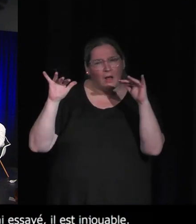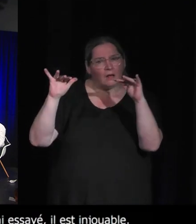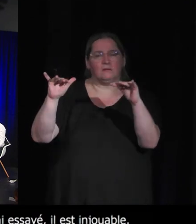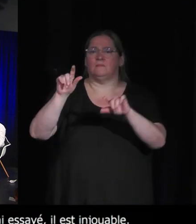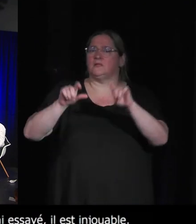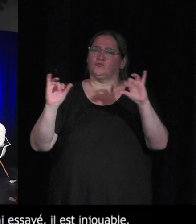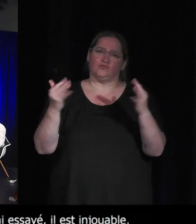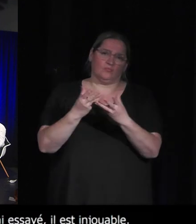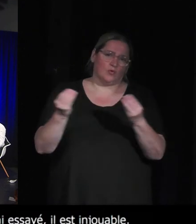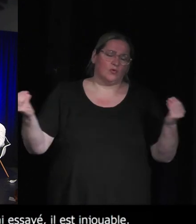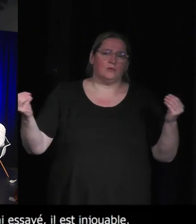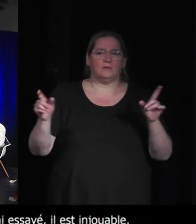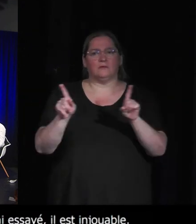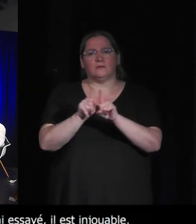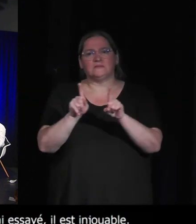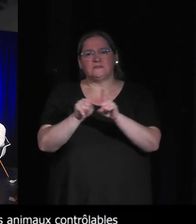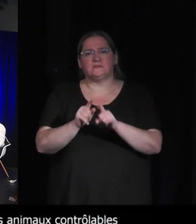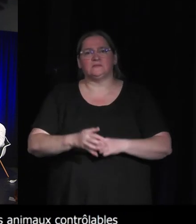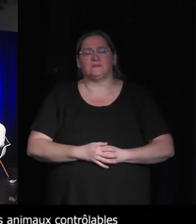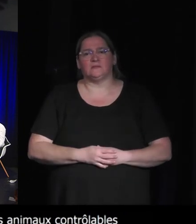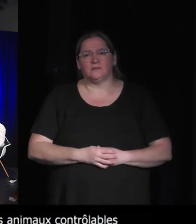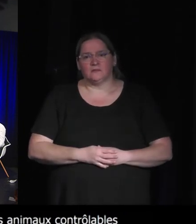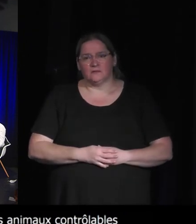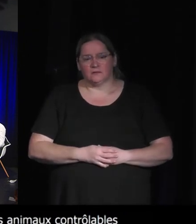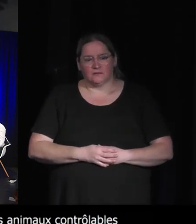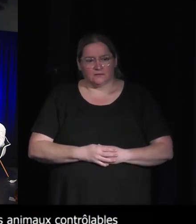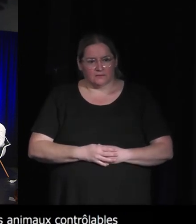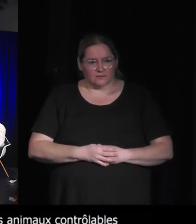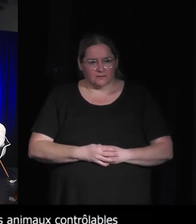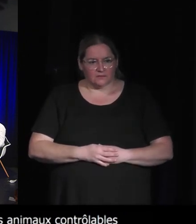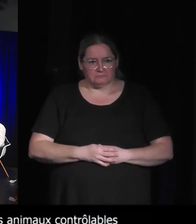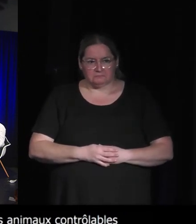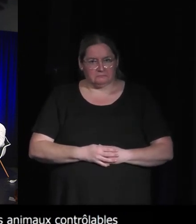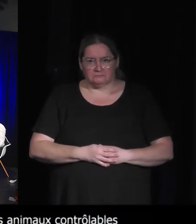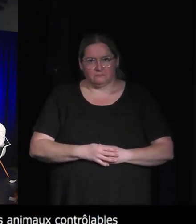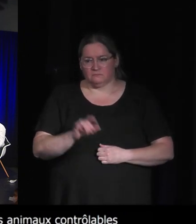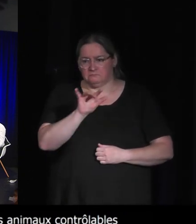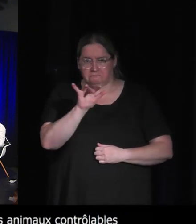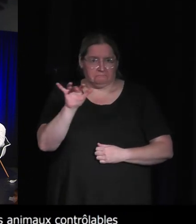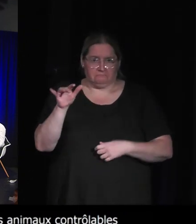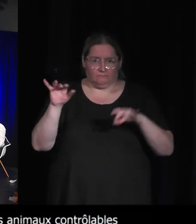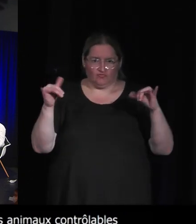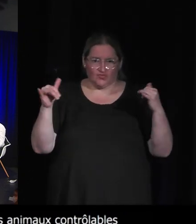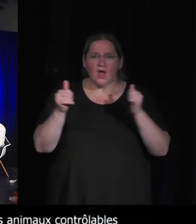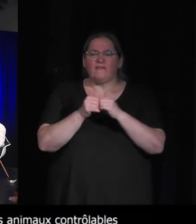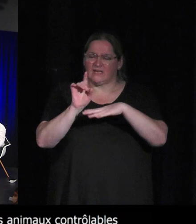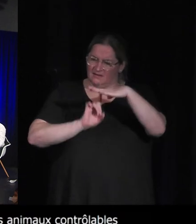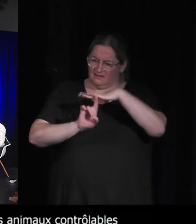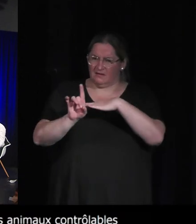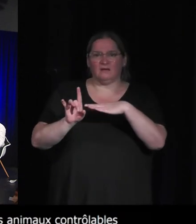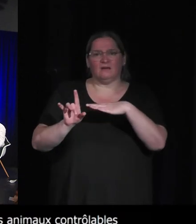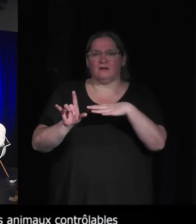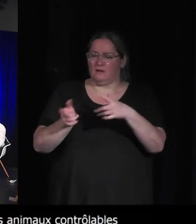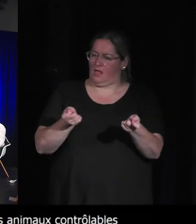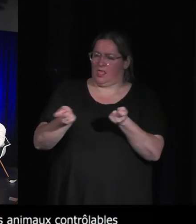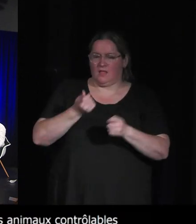d'un autre côté à VRChat avec les avatars qui sont très manipulables par les